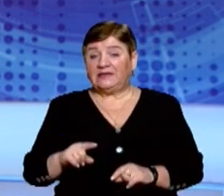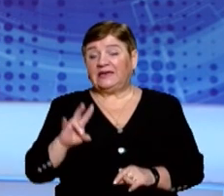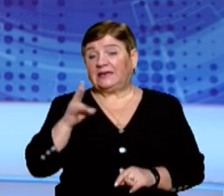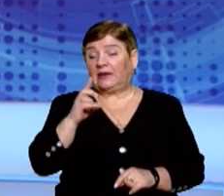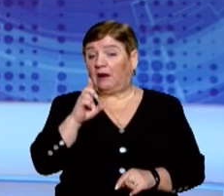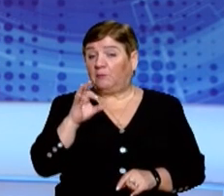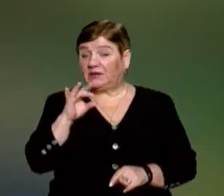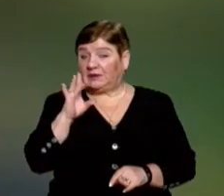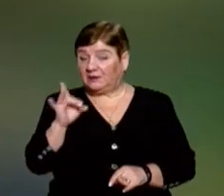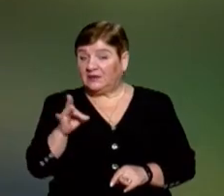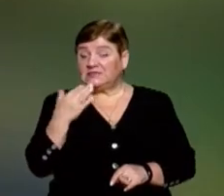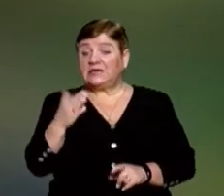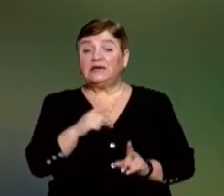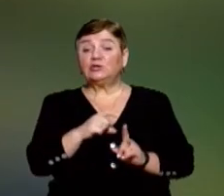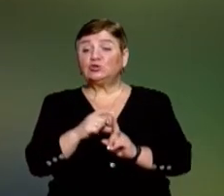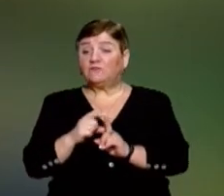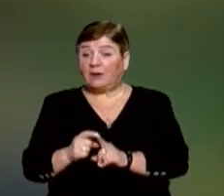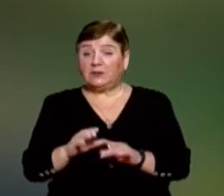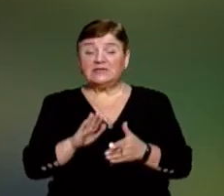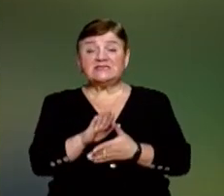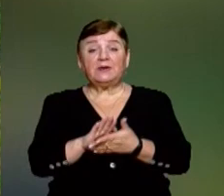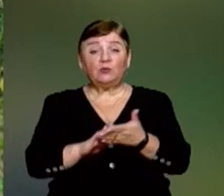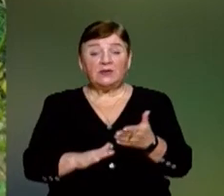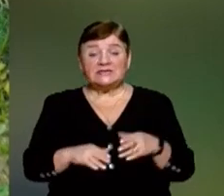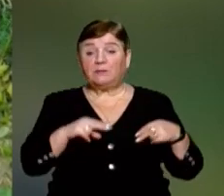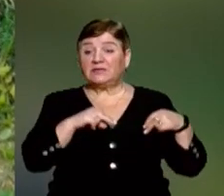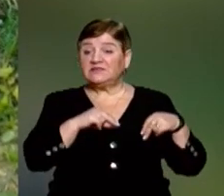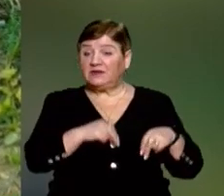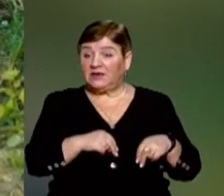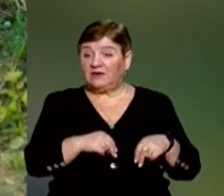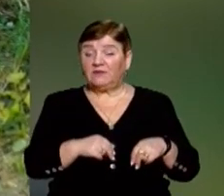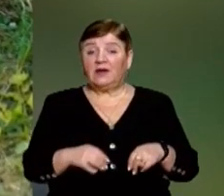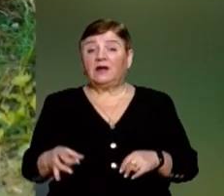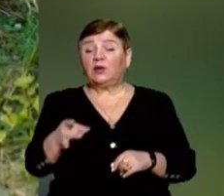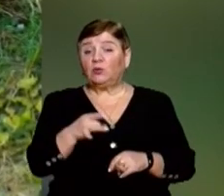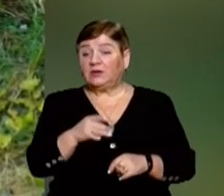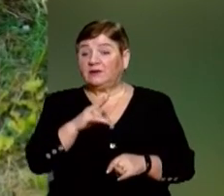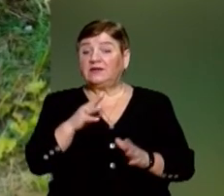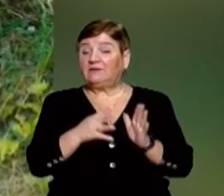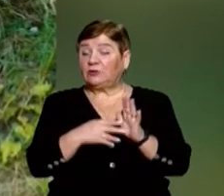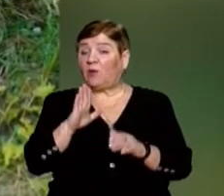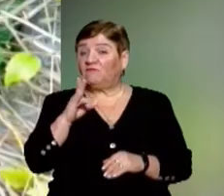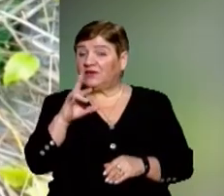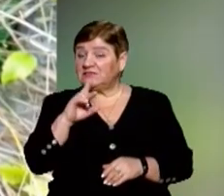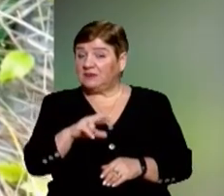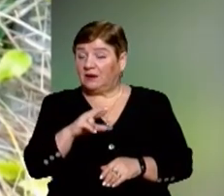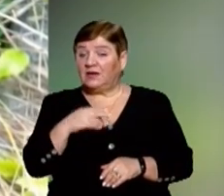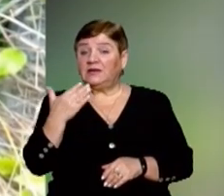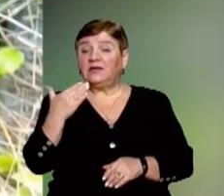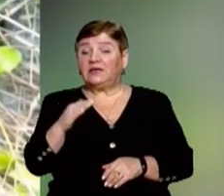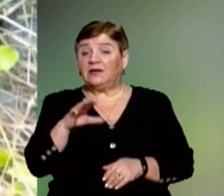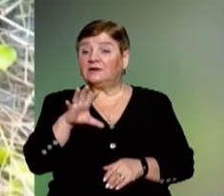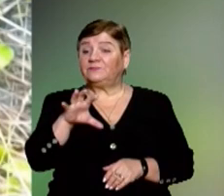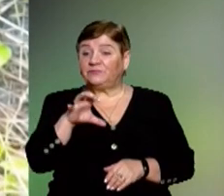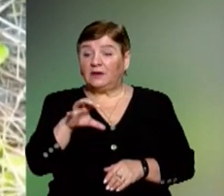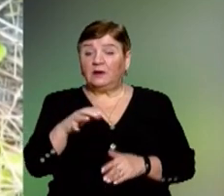Наталія Батир. За її словами, до них звернулися працівники полорами у мікрорайоні Горяни 9 вересня. Їхня німецька вівчарка